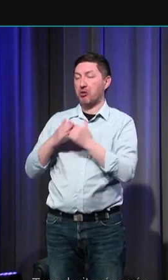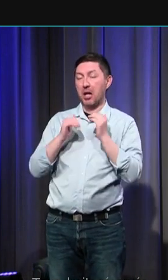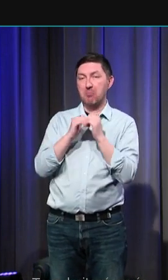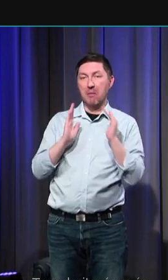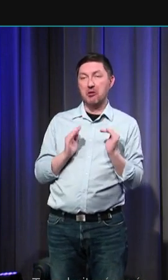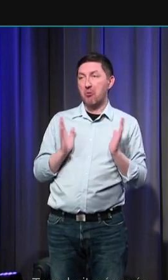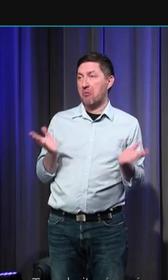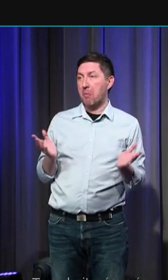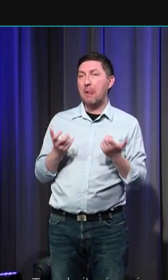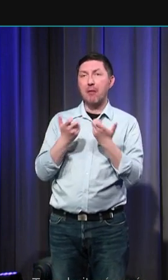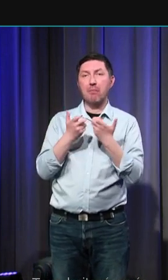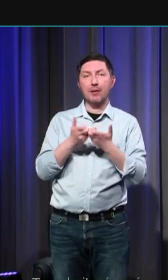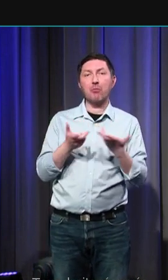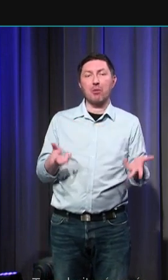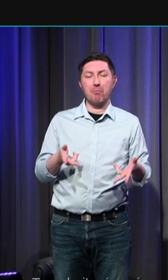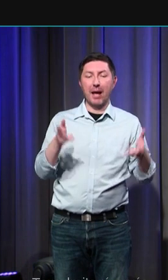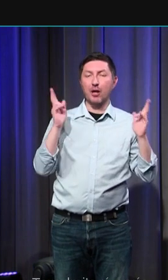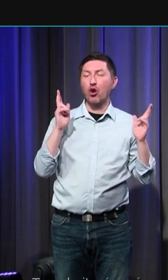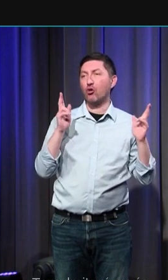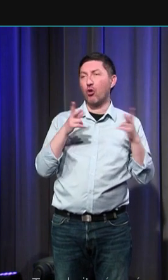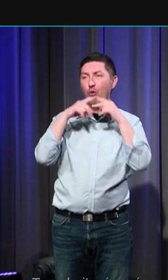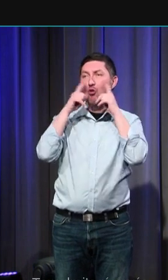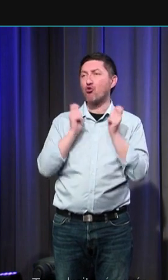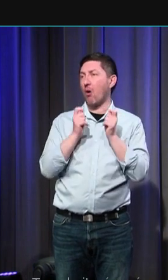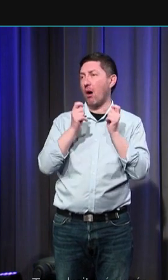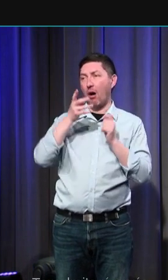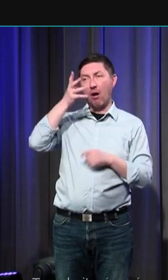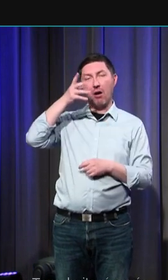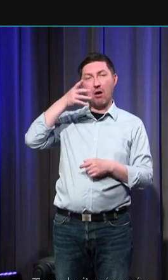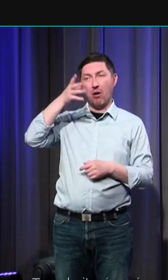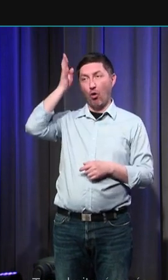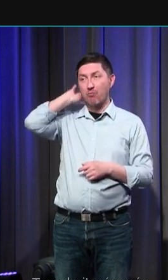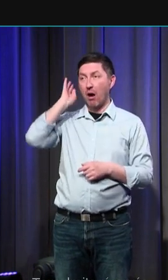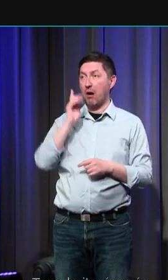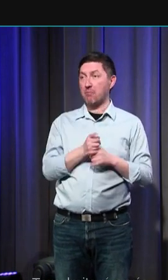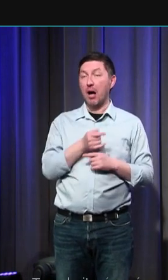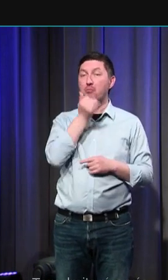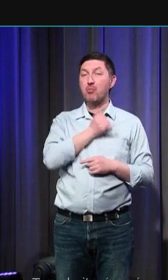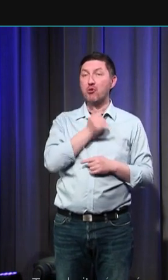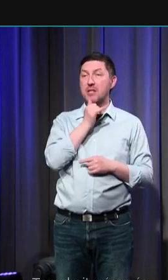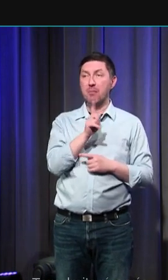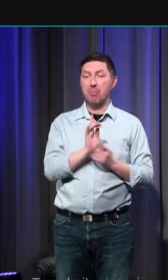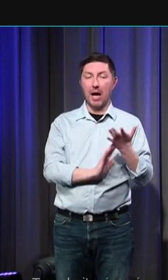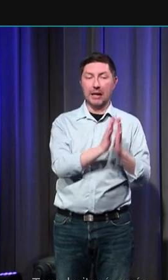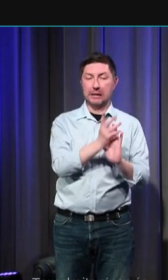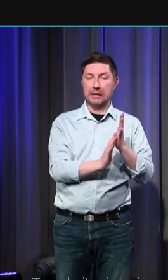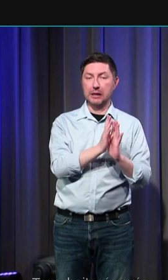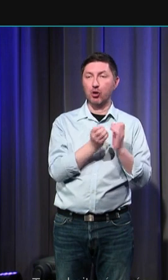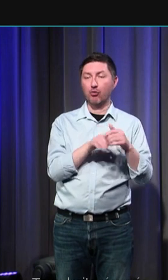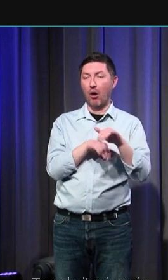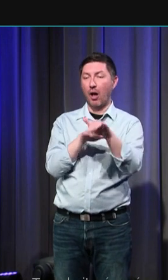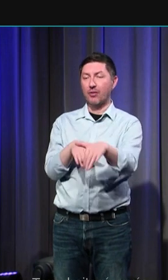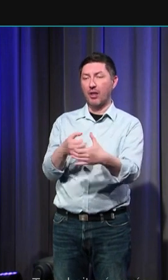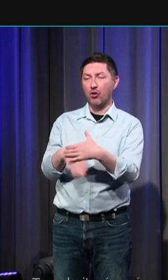à l'époque gallo-romaine il y a un rituel très particulier les tout-petits ne sont pas incinérés mais très souvent les enterrent dans une